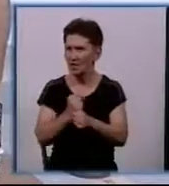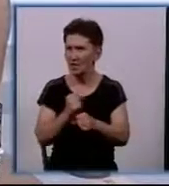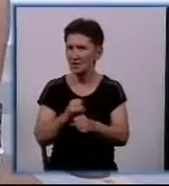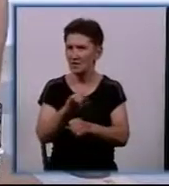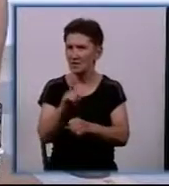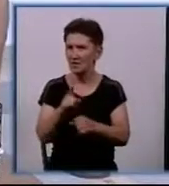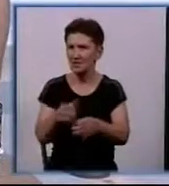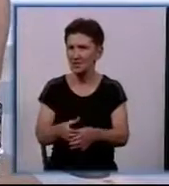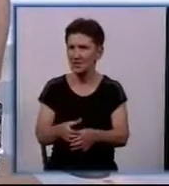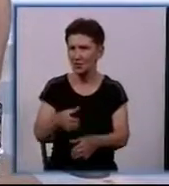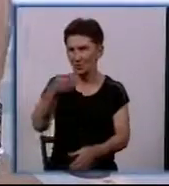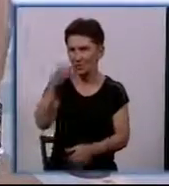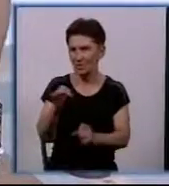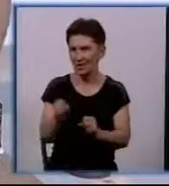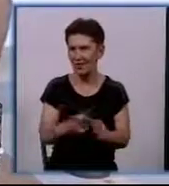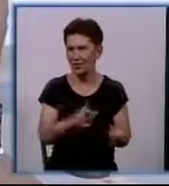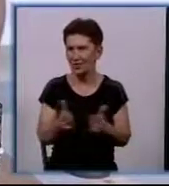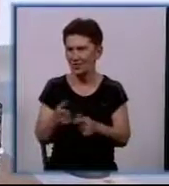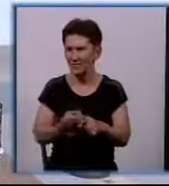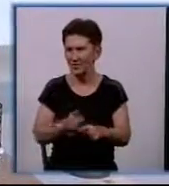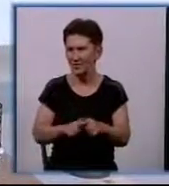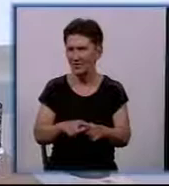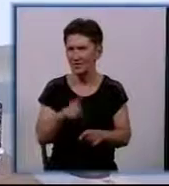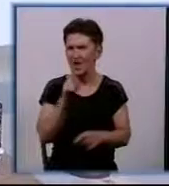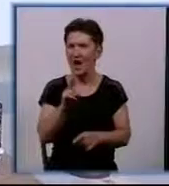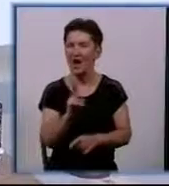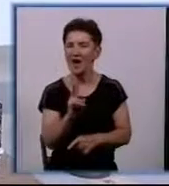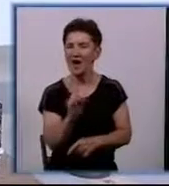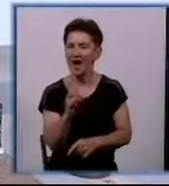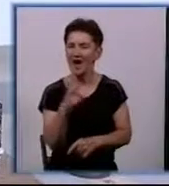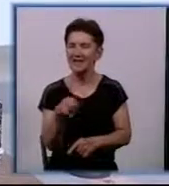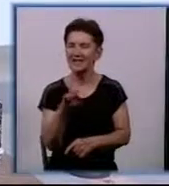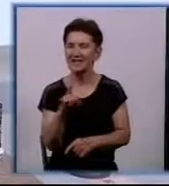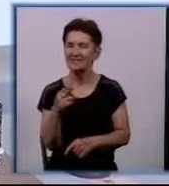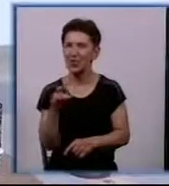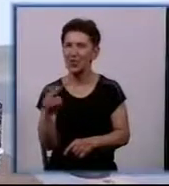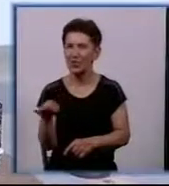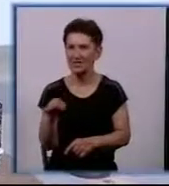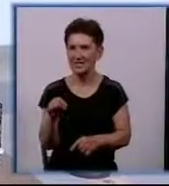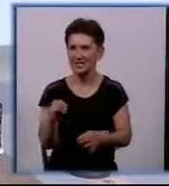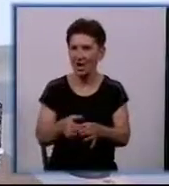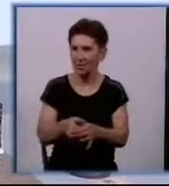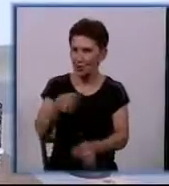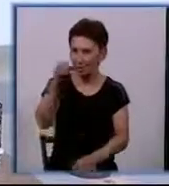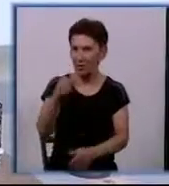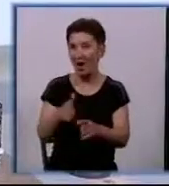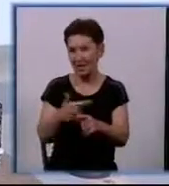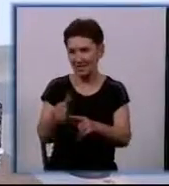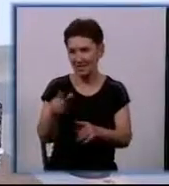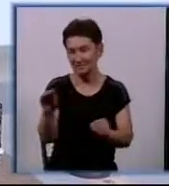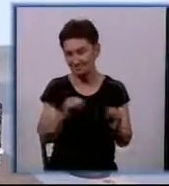каналізаційної труби, звичайнісінької, але доведена до